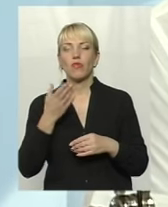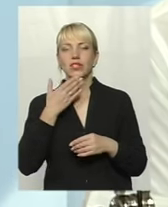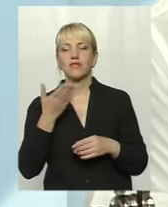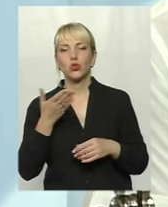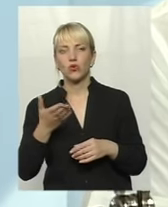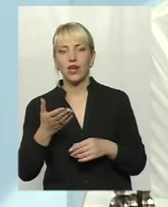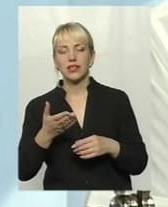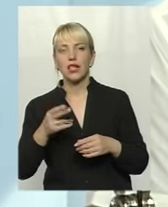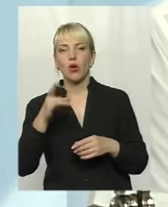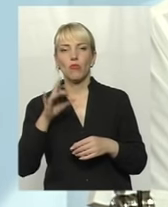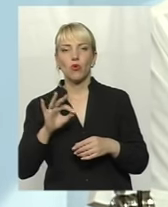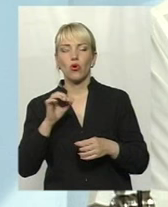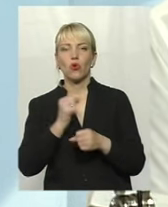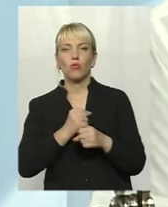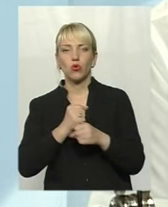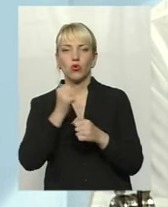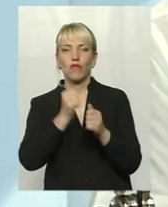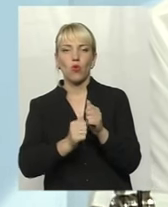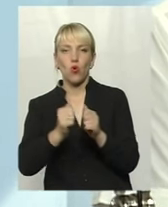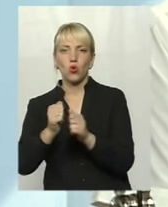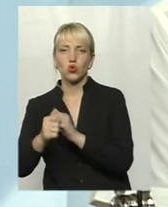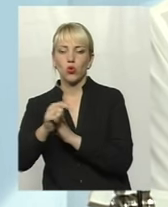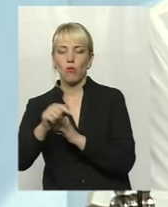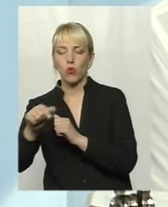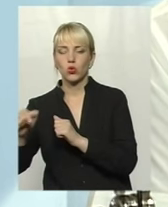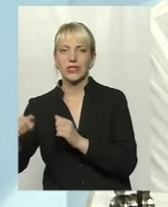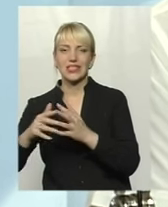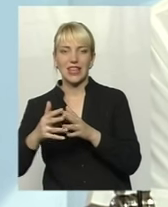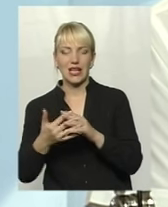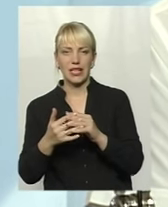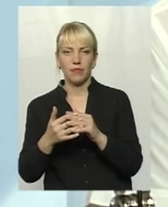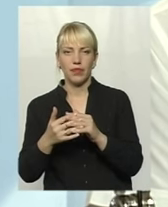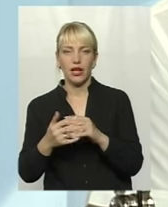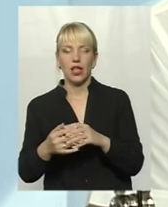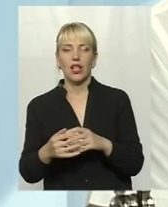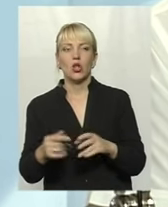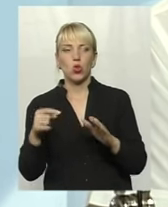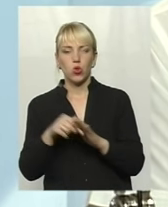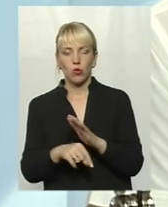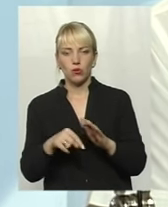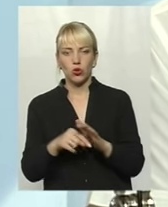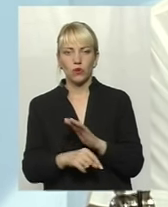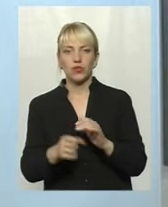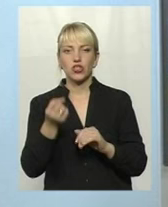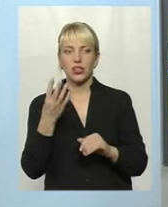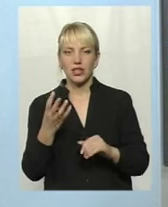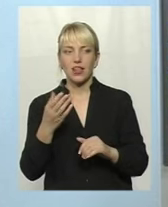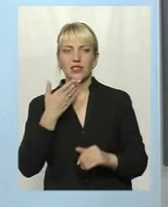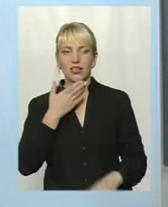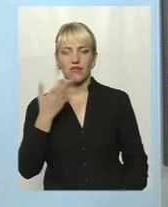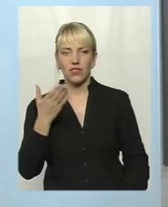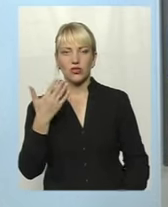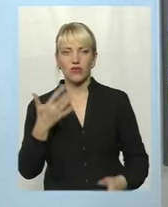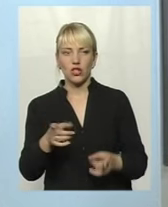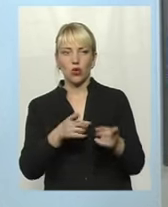відзвітуватися про роботу в кожному селі, ну і взагалі по громаді. Тобто, ми... Тобто, виступів вже